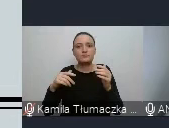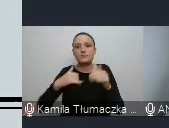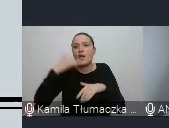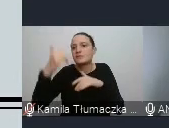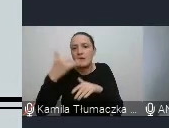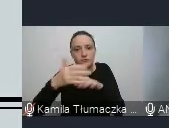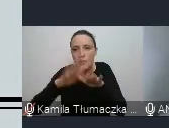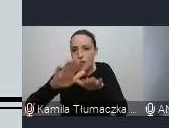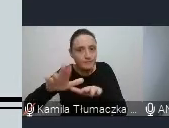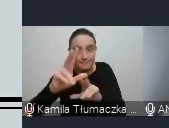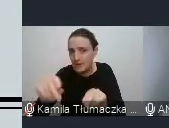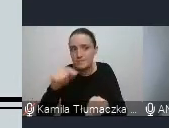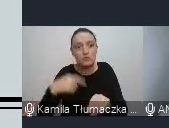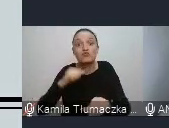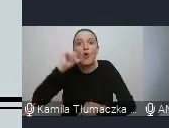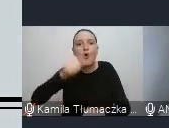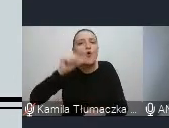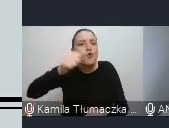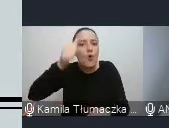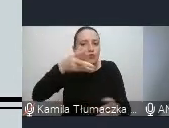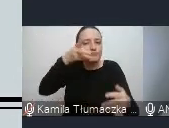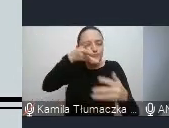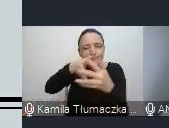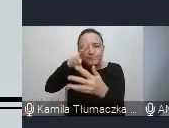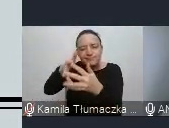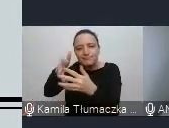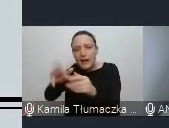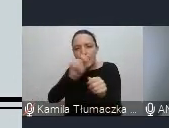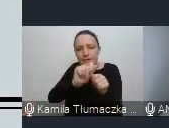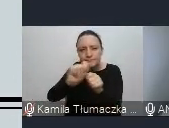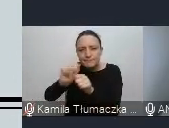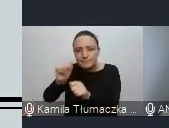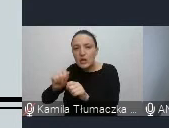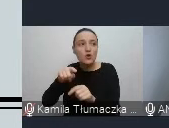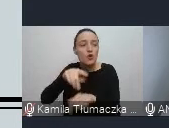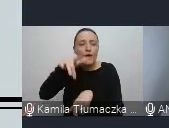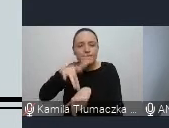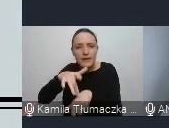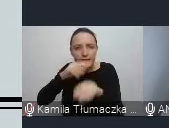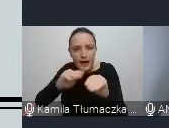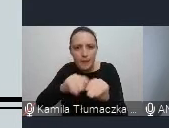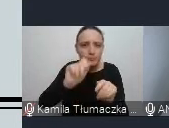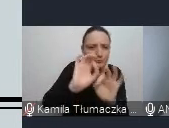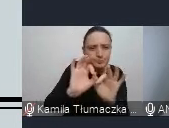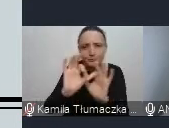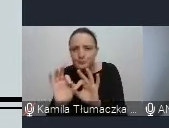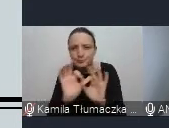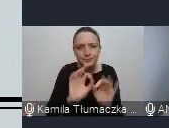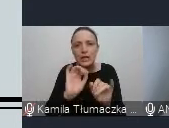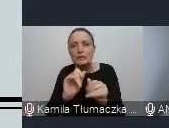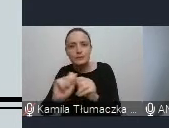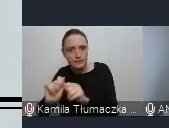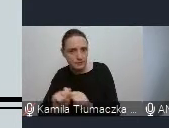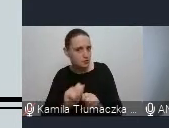ewaluację i jesteśmy oceniani pod kątem skuteczności prowadzonej naszej terapii. Obecnie to, co